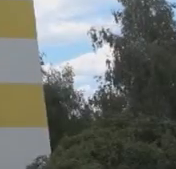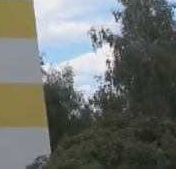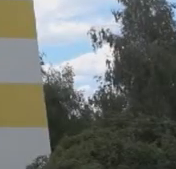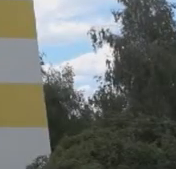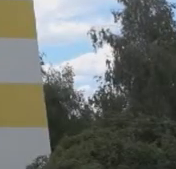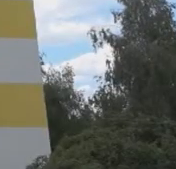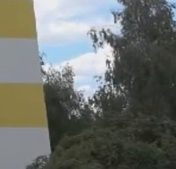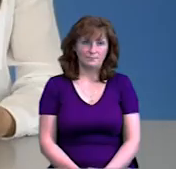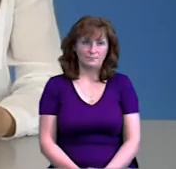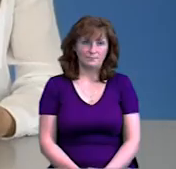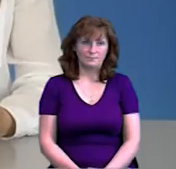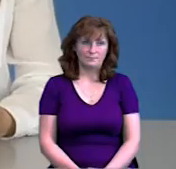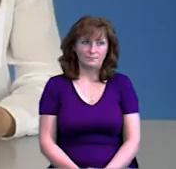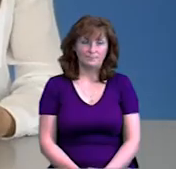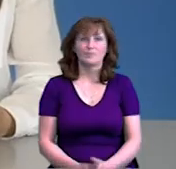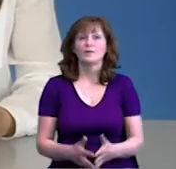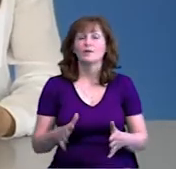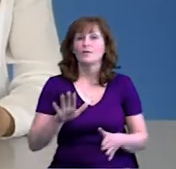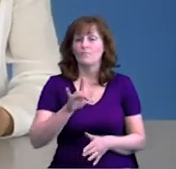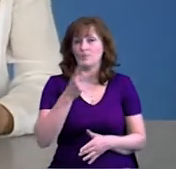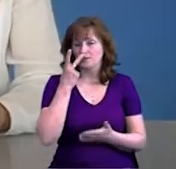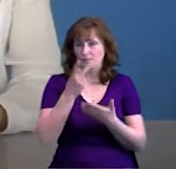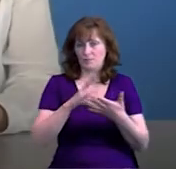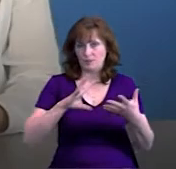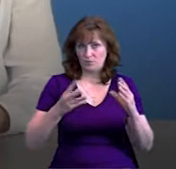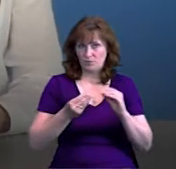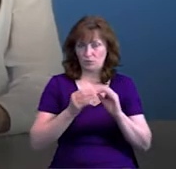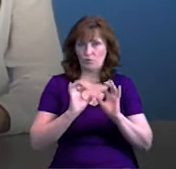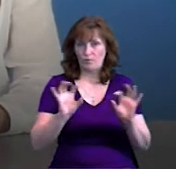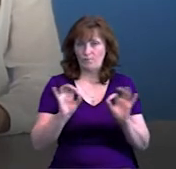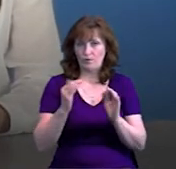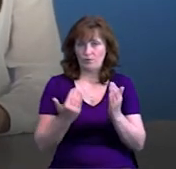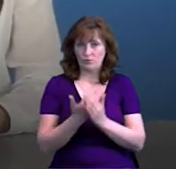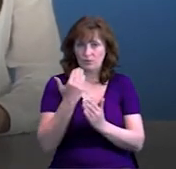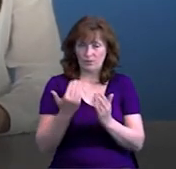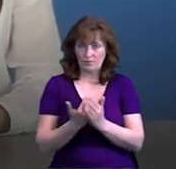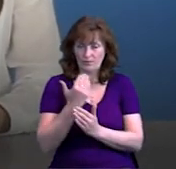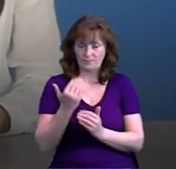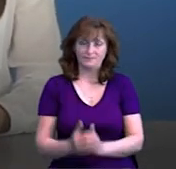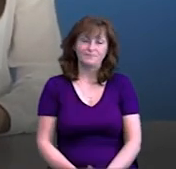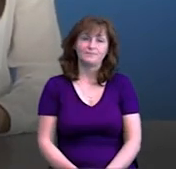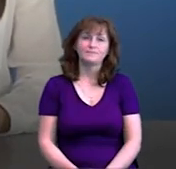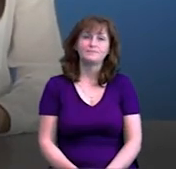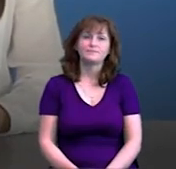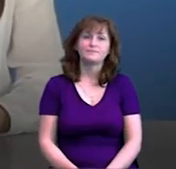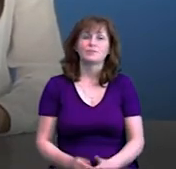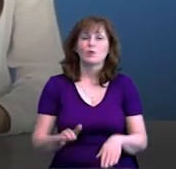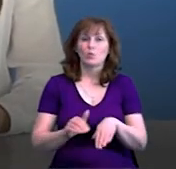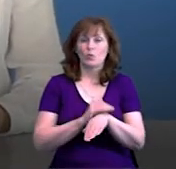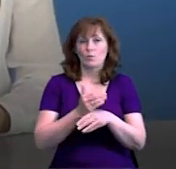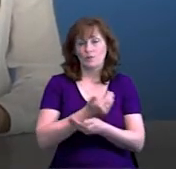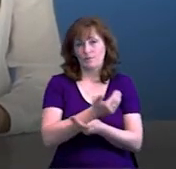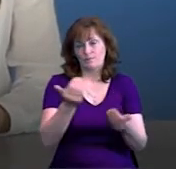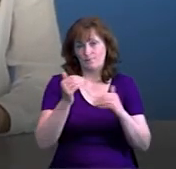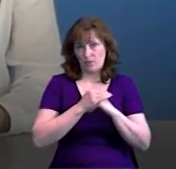Музика Ви дивитесь підсумковий випуск новин на ЮА Чернігів. В студії для вас працює Анастасія Лоза. Доброго